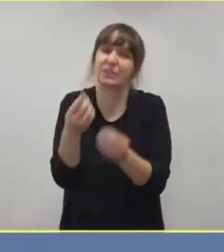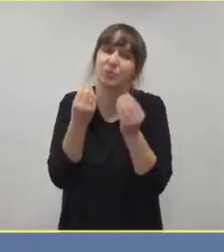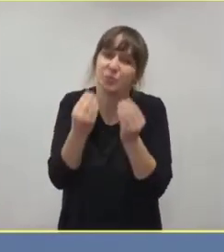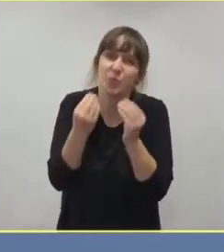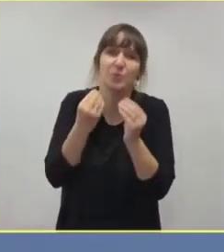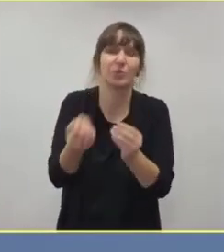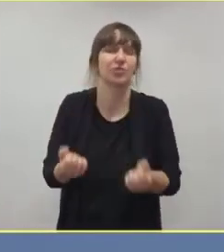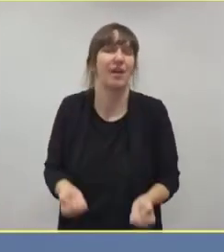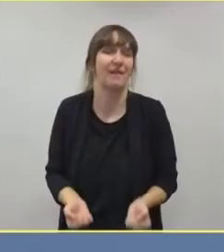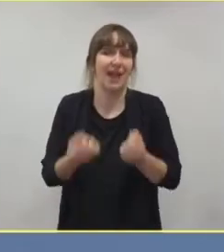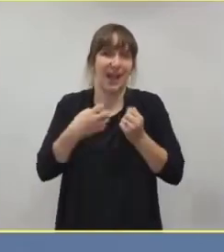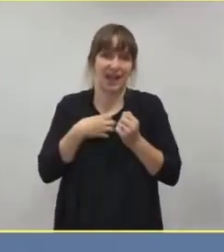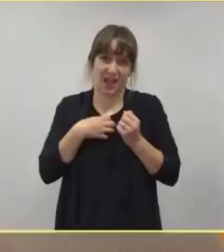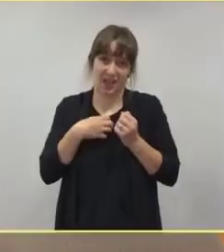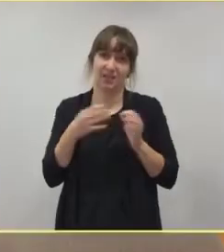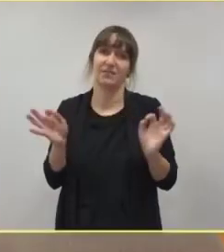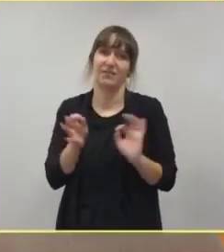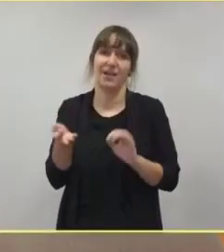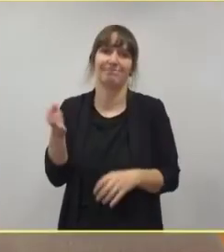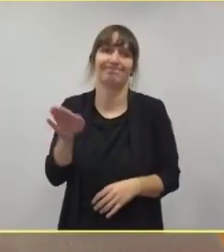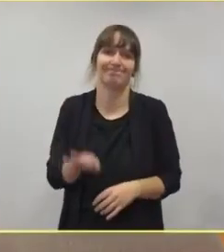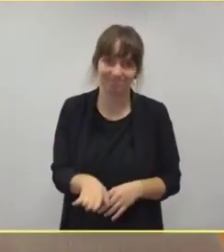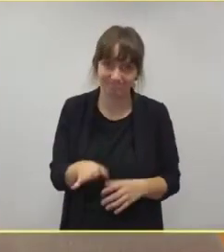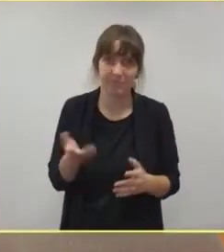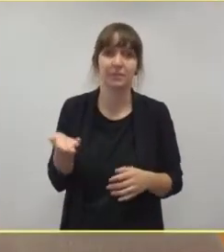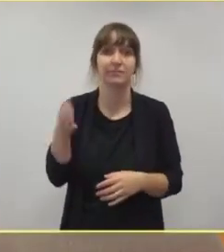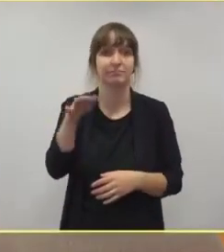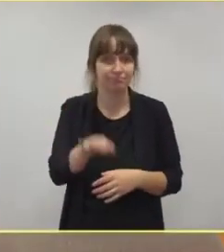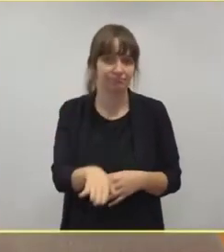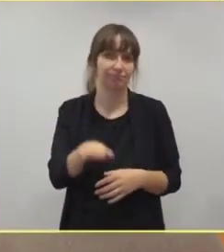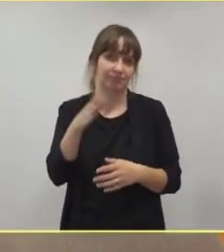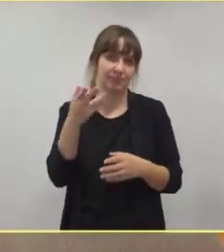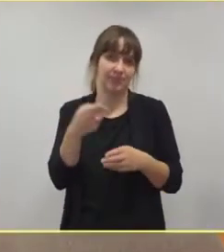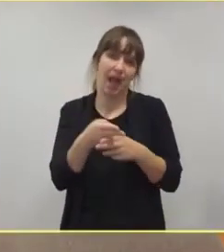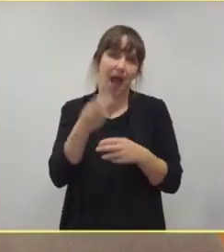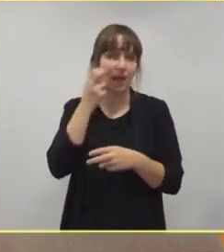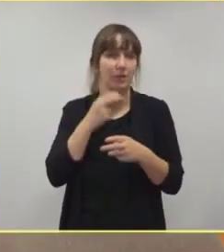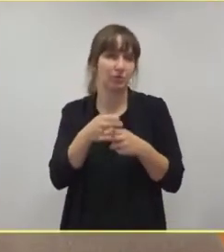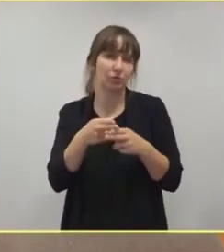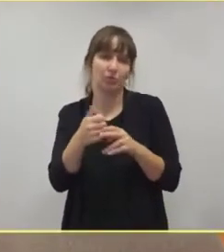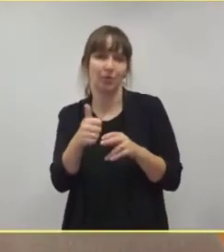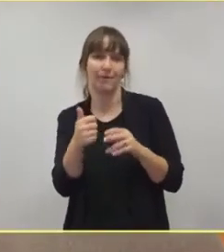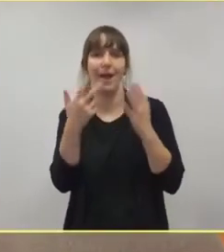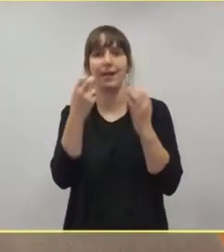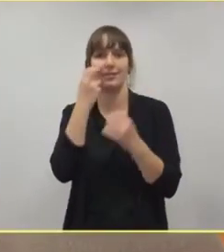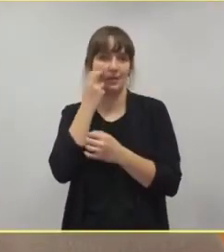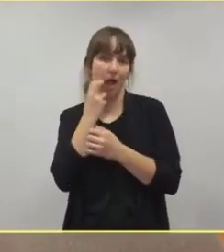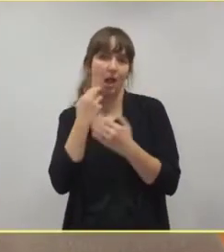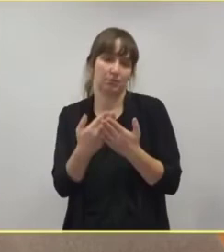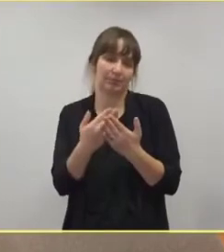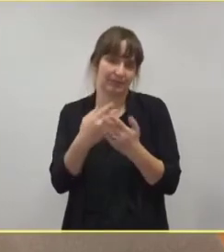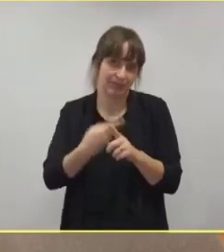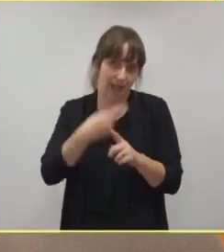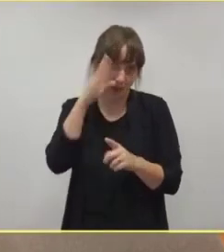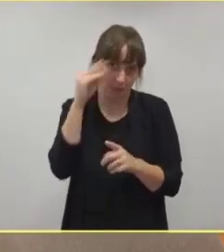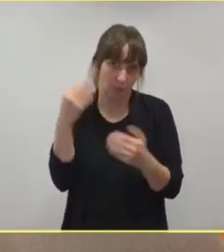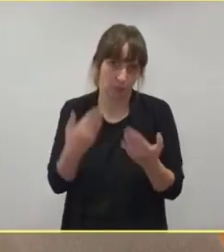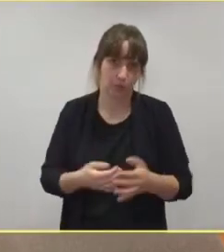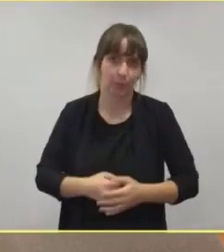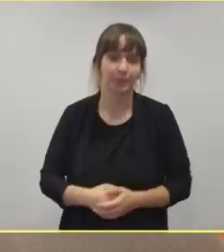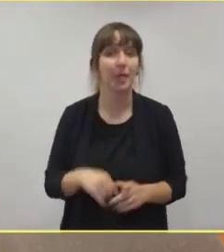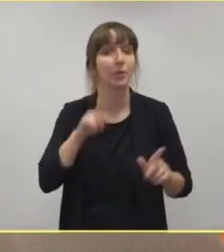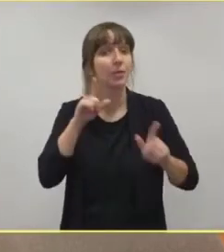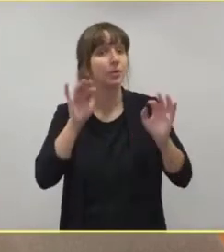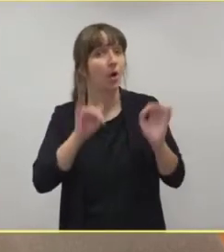und dann auch versterben. Der Altersdurchschnitt der Verstorbenen in Hamburg liegt bei knapp 80 Jahren. Jetzt habe ich noch eine